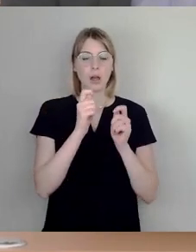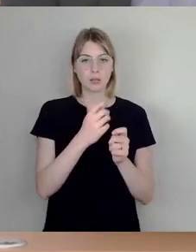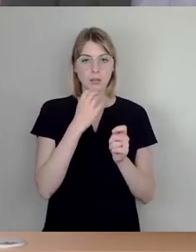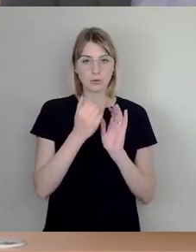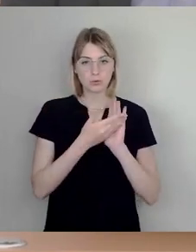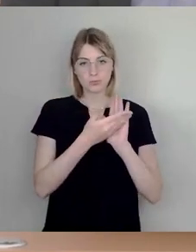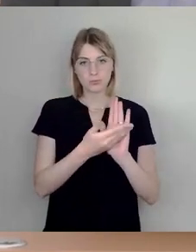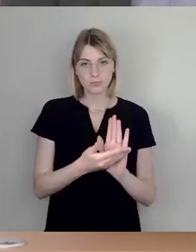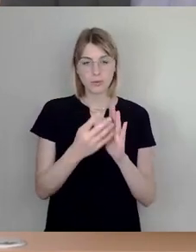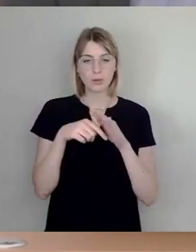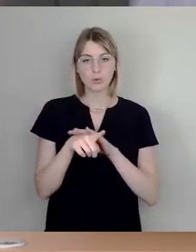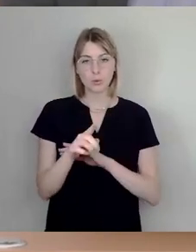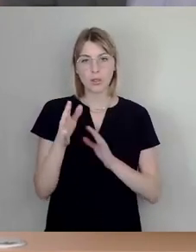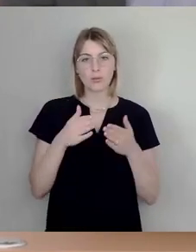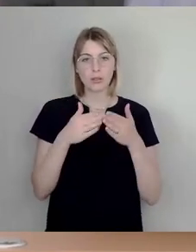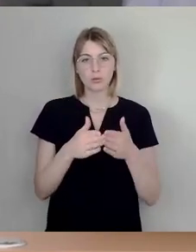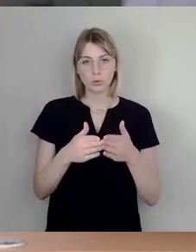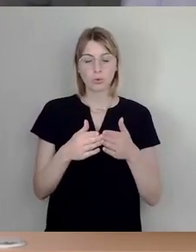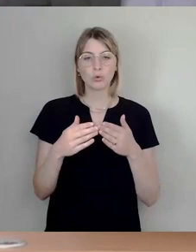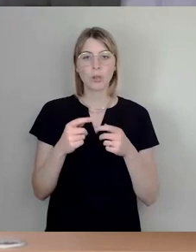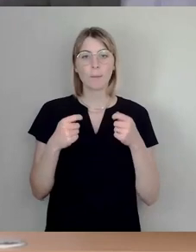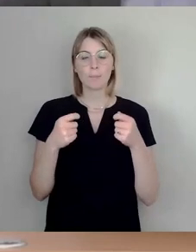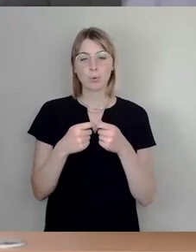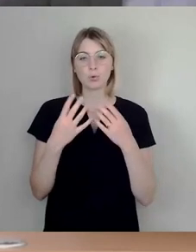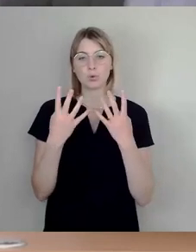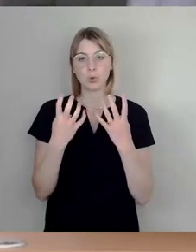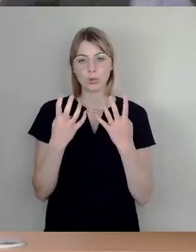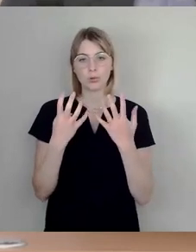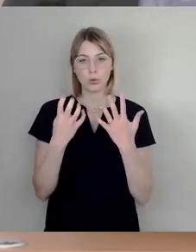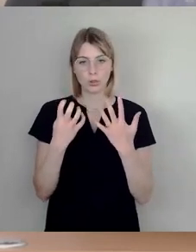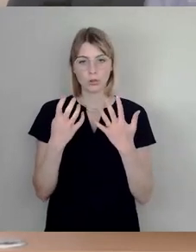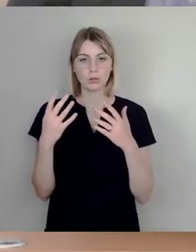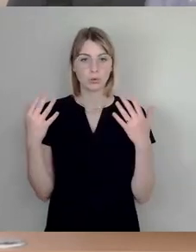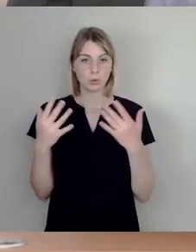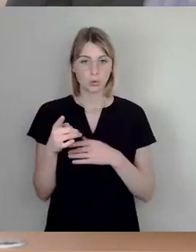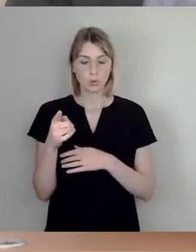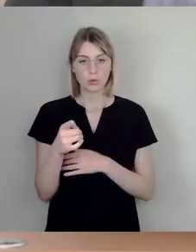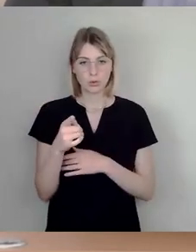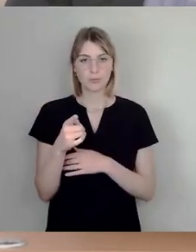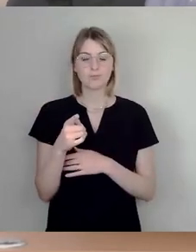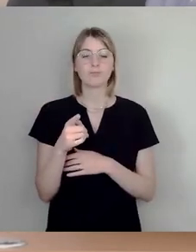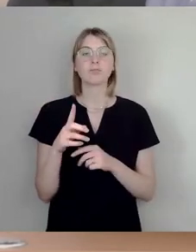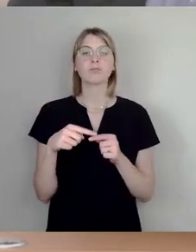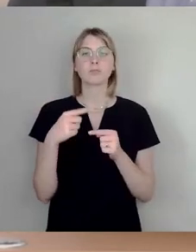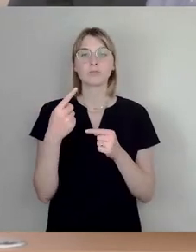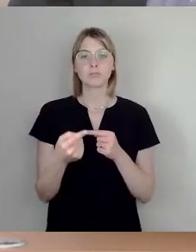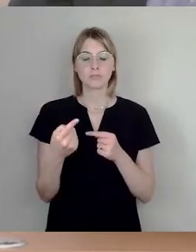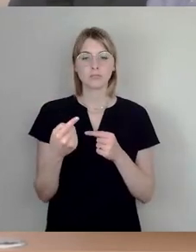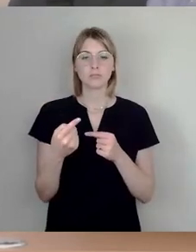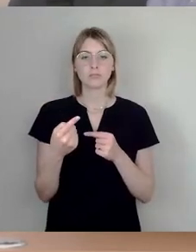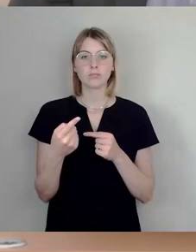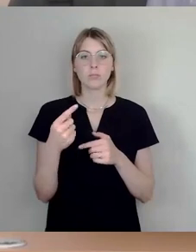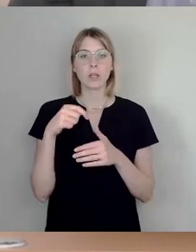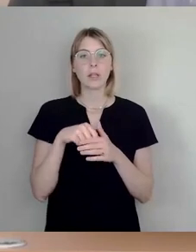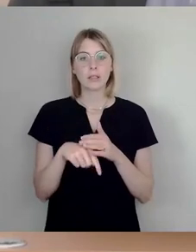die Fraktion Bündnis 90 die Grüne, dann das Rederecht, dann wurden wir zum interfraktionellen Ersetzungsantrag